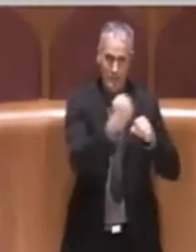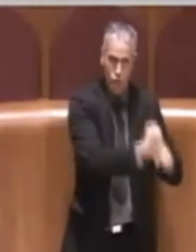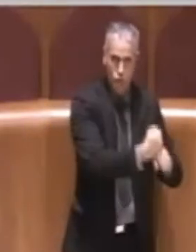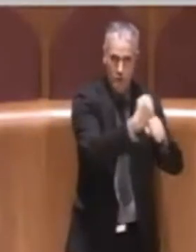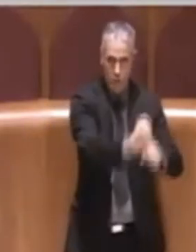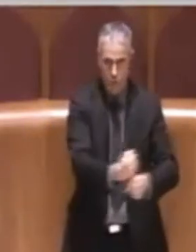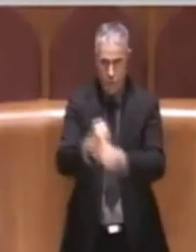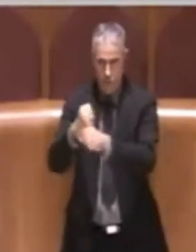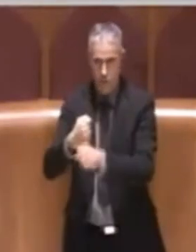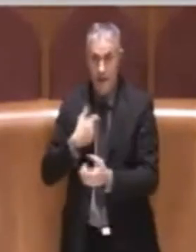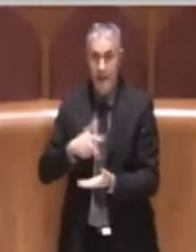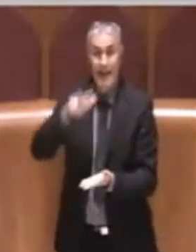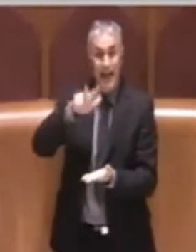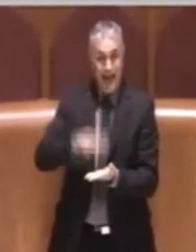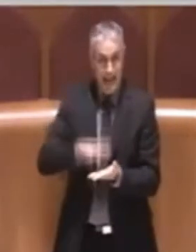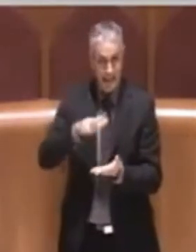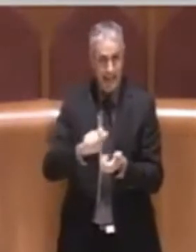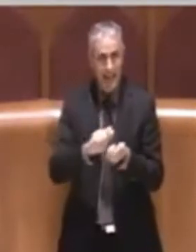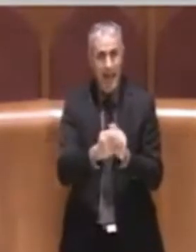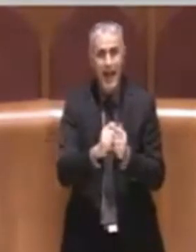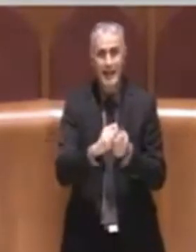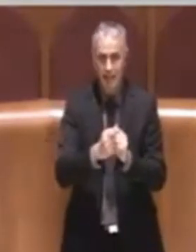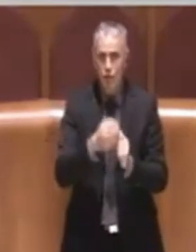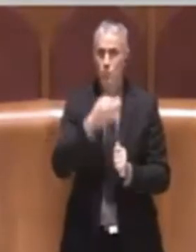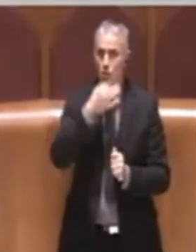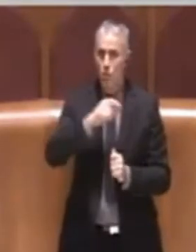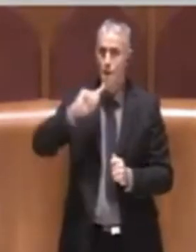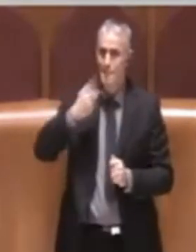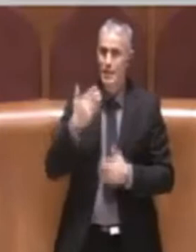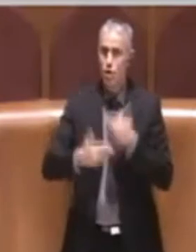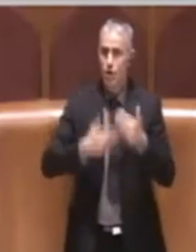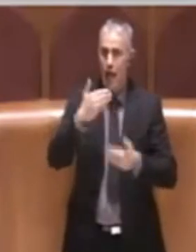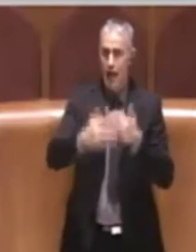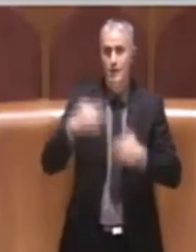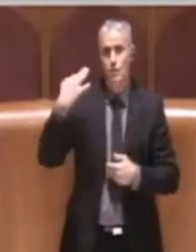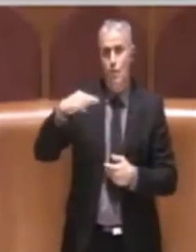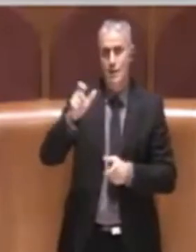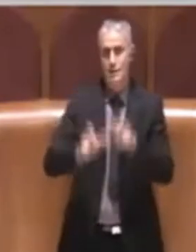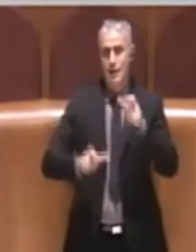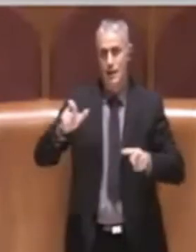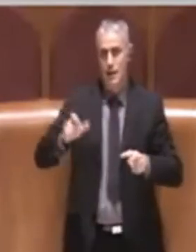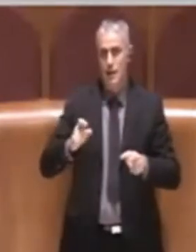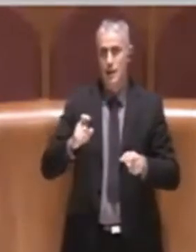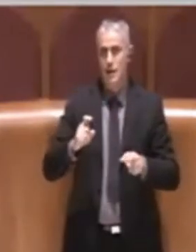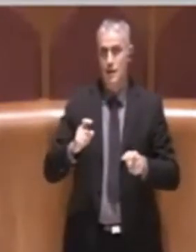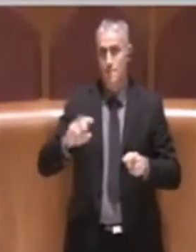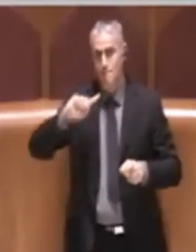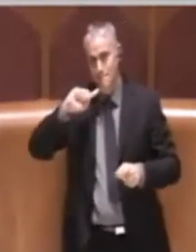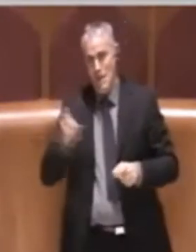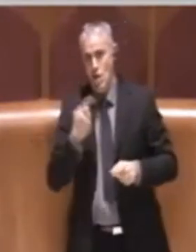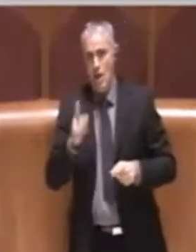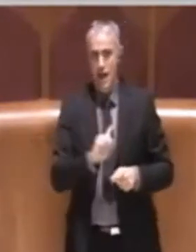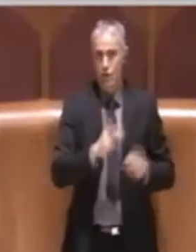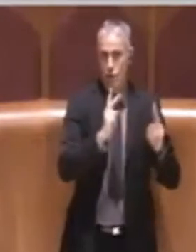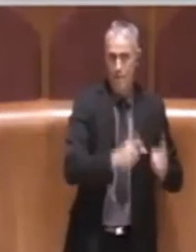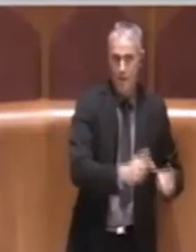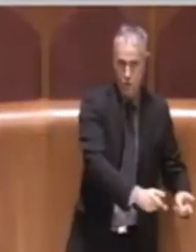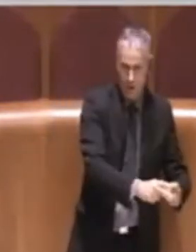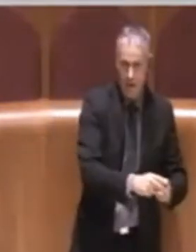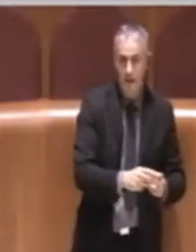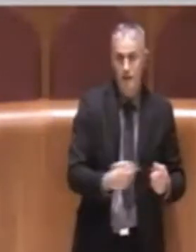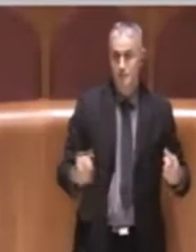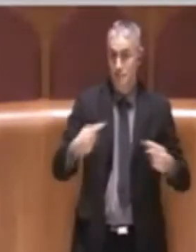garantire che queste riforme possano migliorare la qualità dei cittadini e non peggiorarla e ovviamente ridare vita